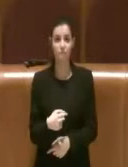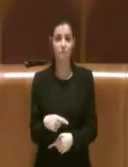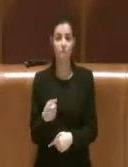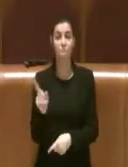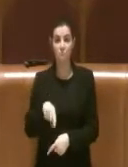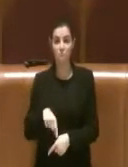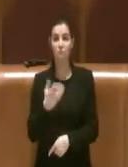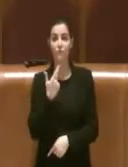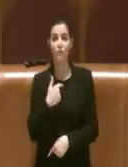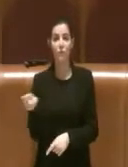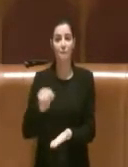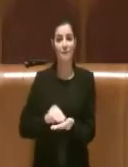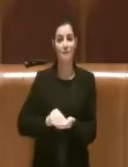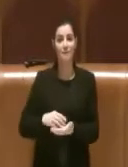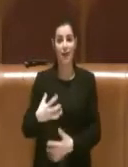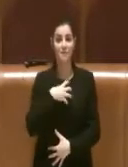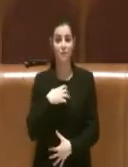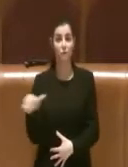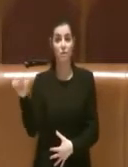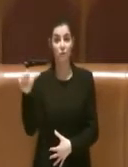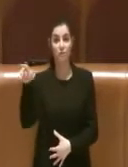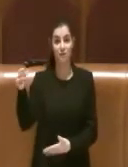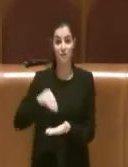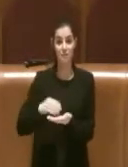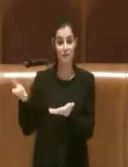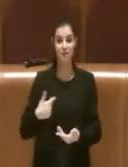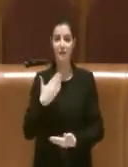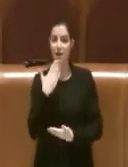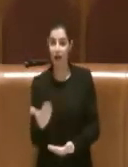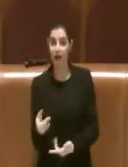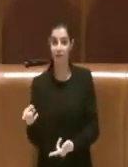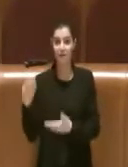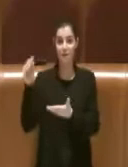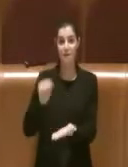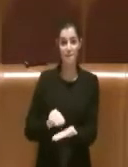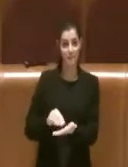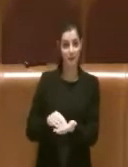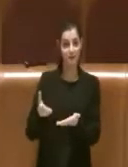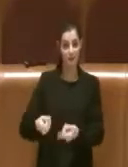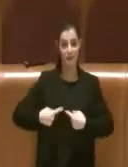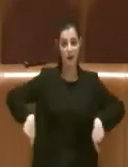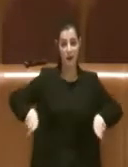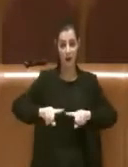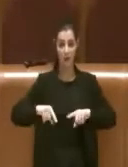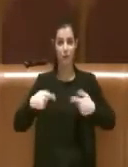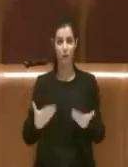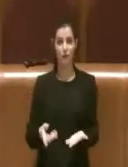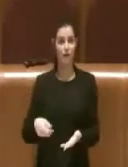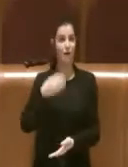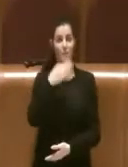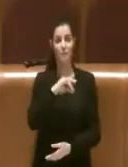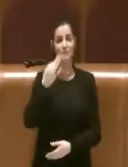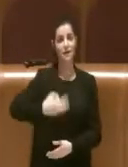'assessore scozzese che ringrazio della presenza in aula, della costante presenza